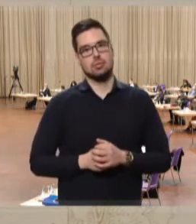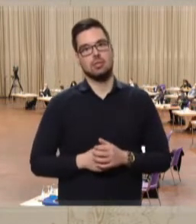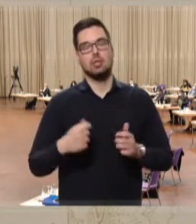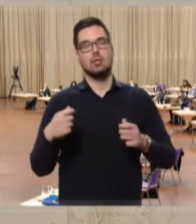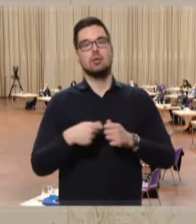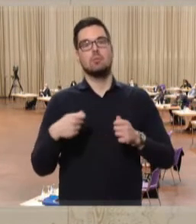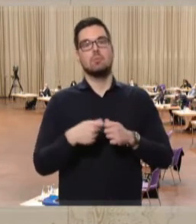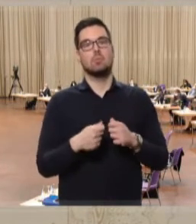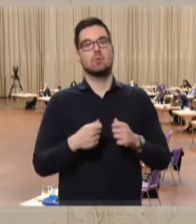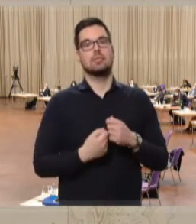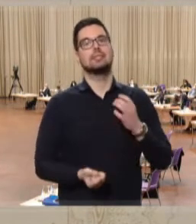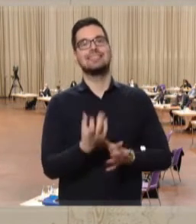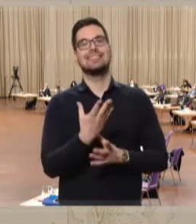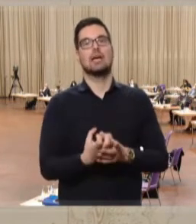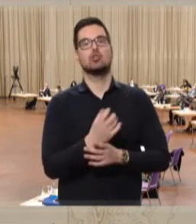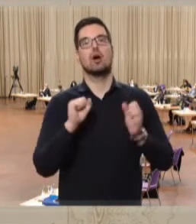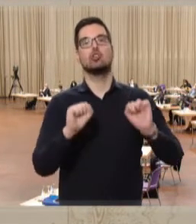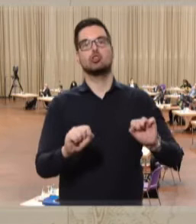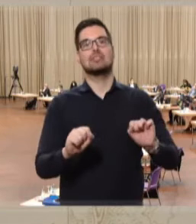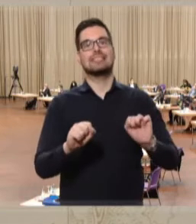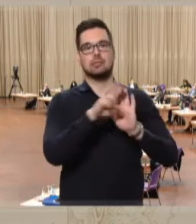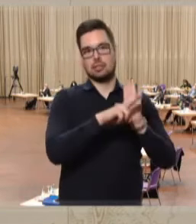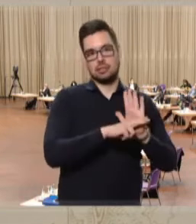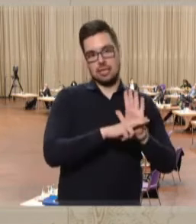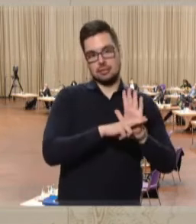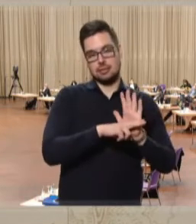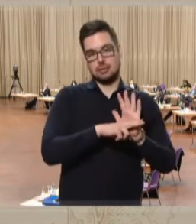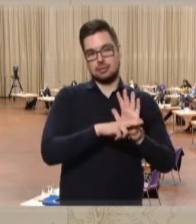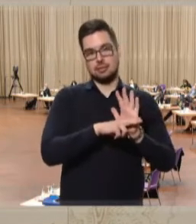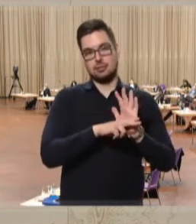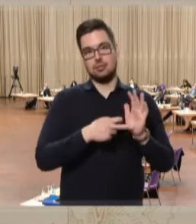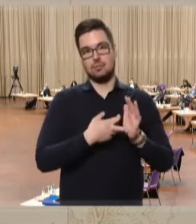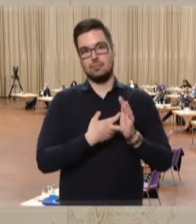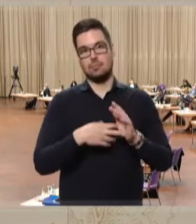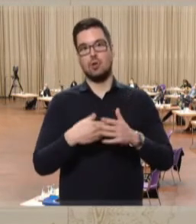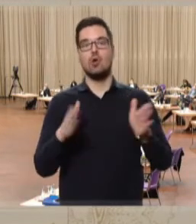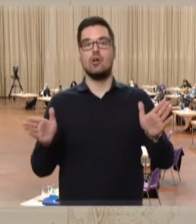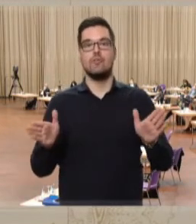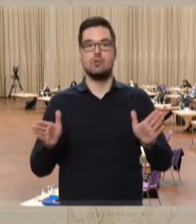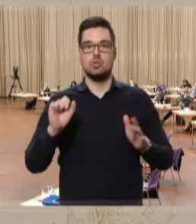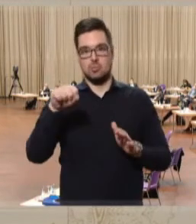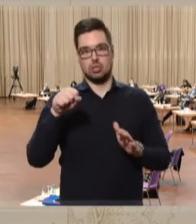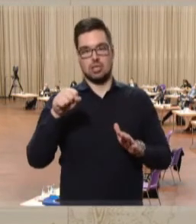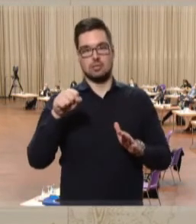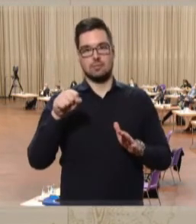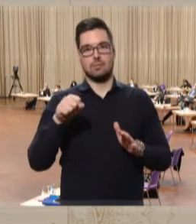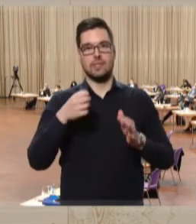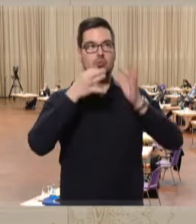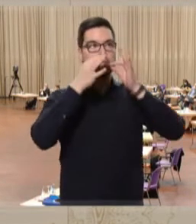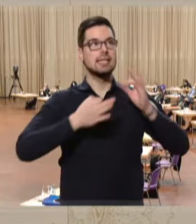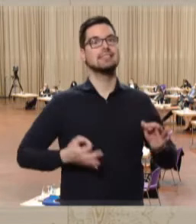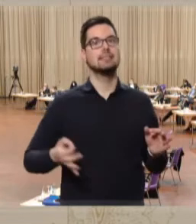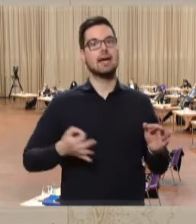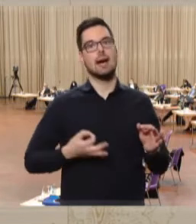Bundesnaturschutzgesetz beinhaltet nach dem jetzigen Entwurf eine Öffnungsmöglichkeit, die zur Sicherung der speziell saarländischen